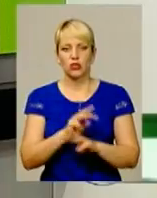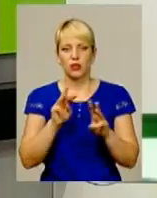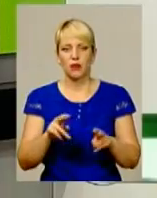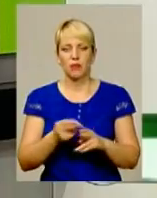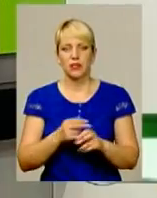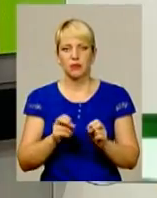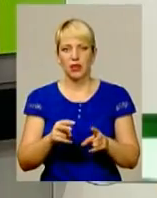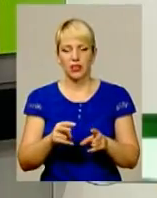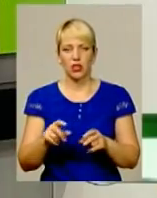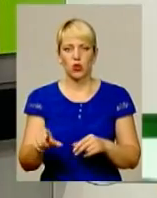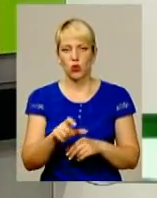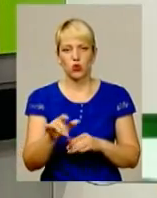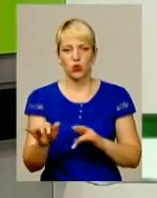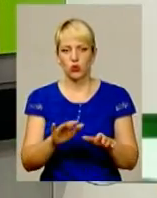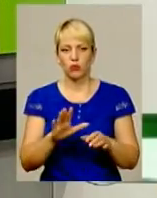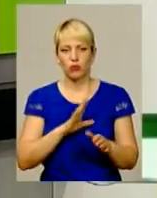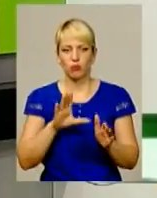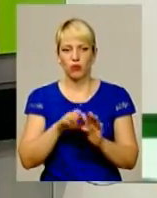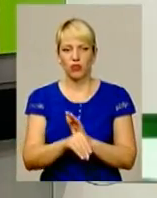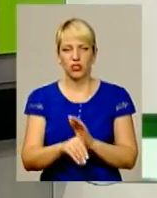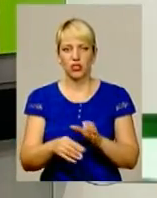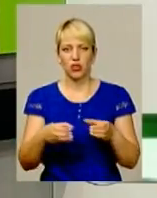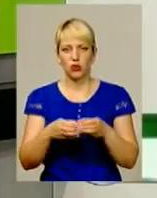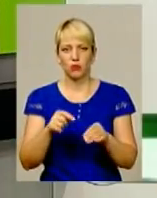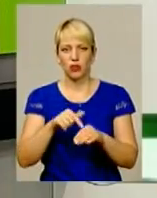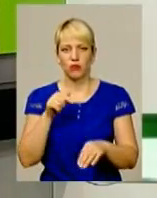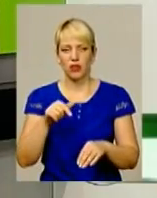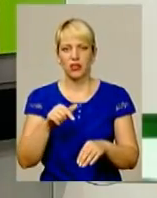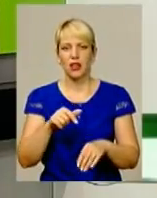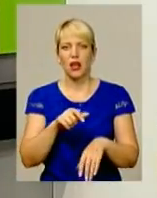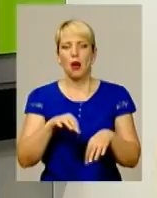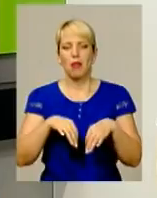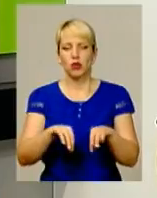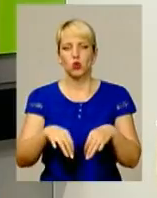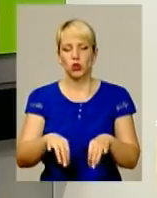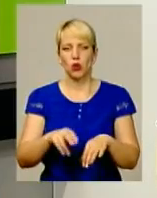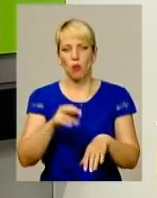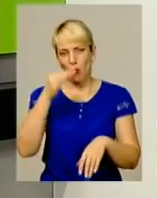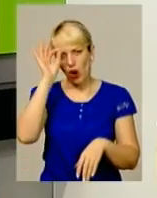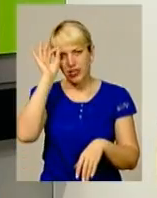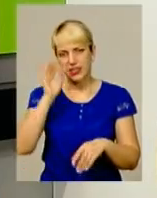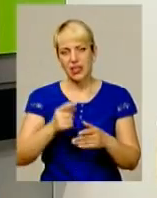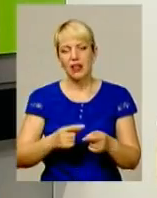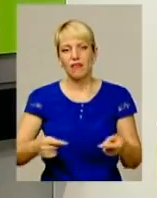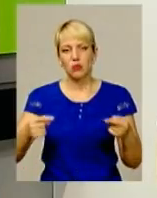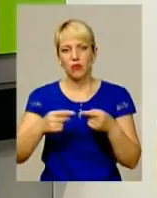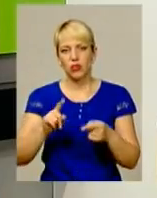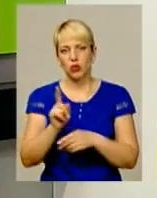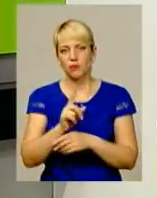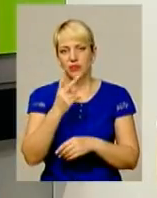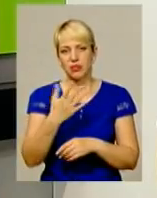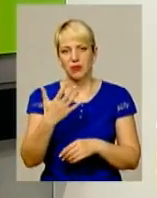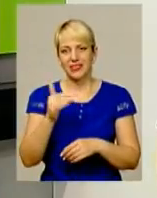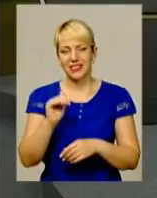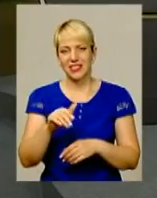безпеки дорожнього руху було запровадження саме груп реагування патрульної поліції. Відповідно до нормативів, на 25 тисяч